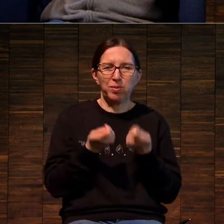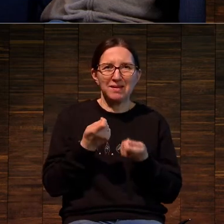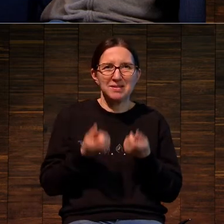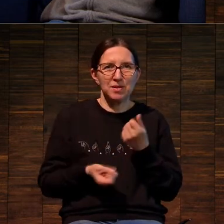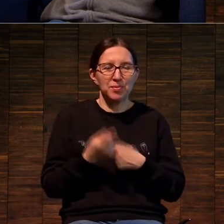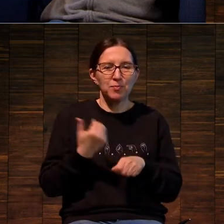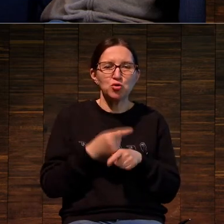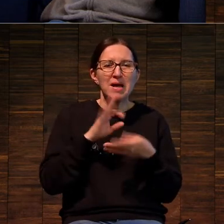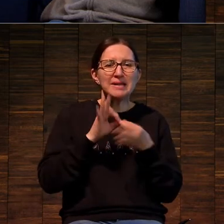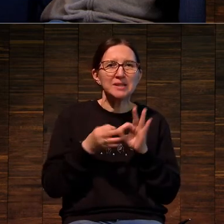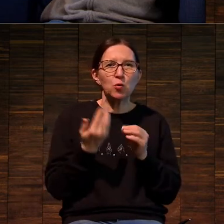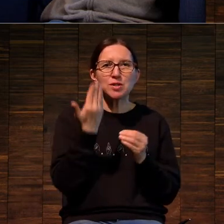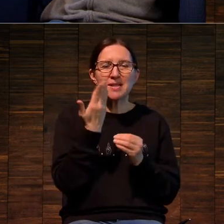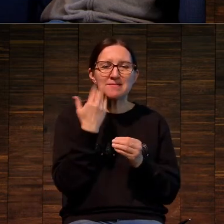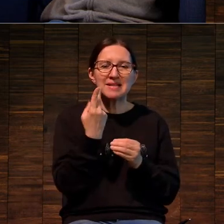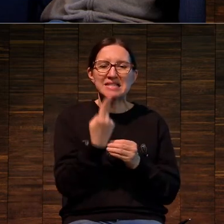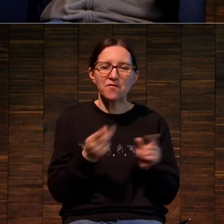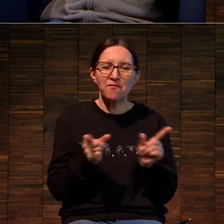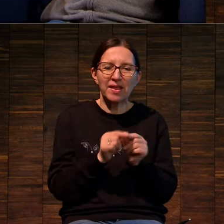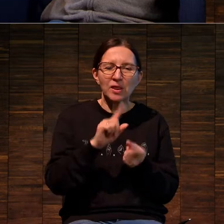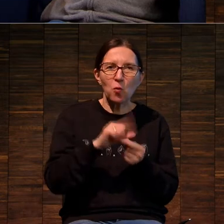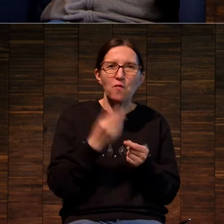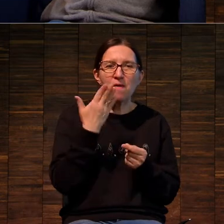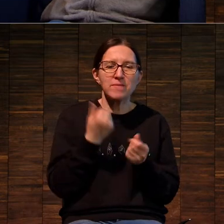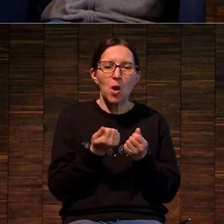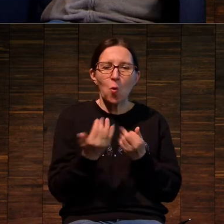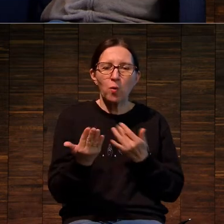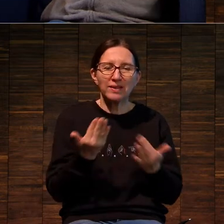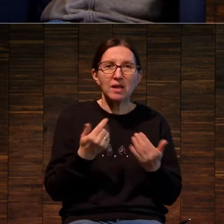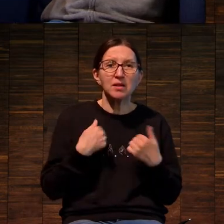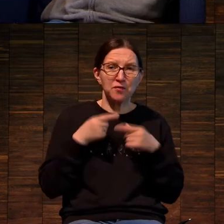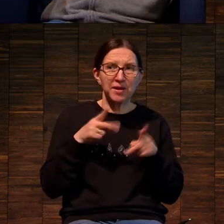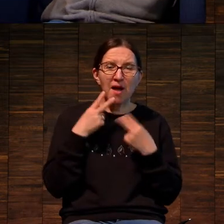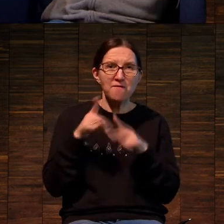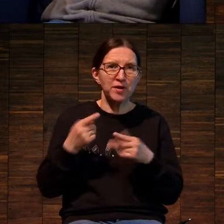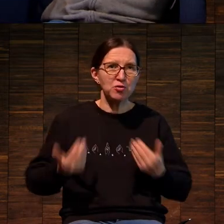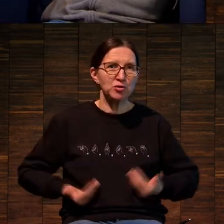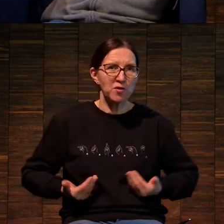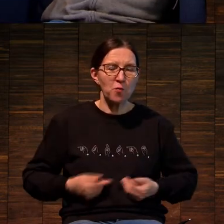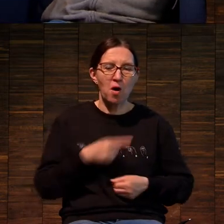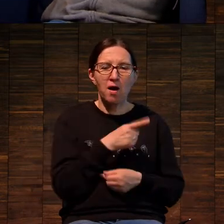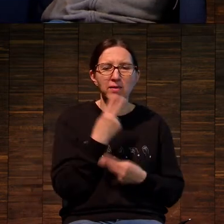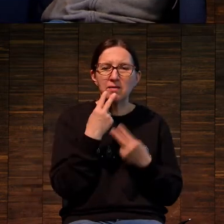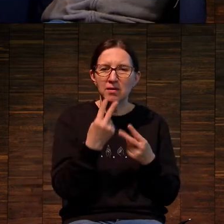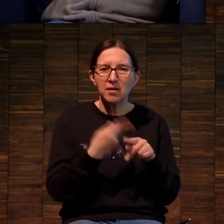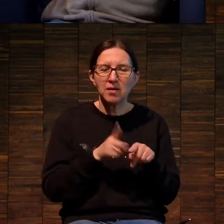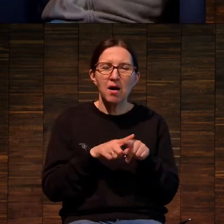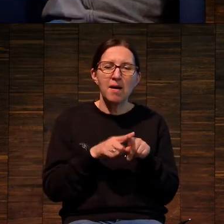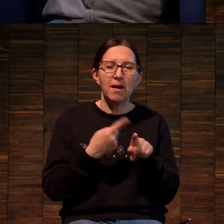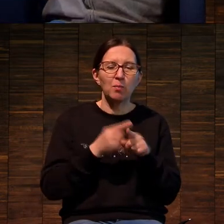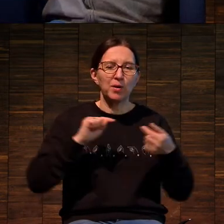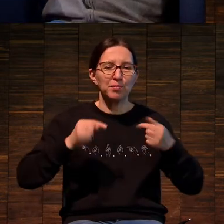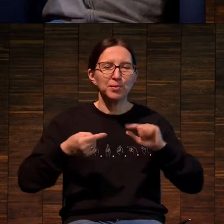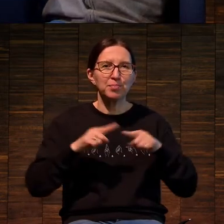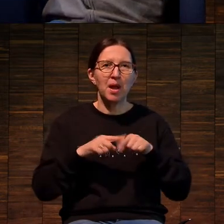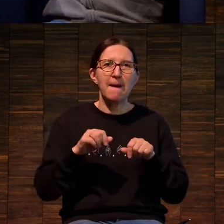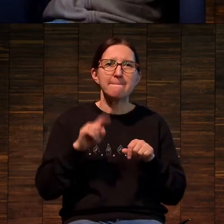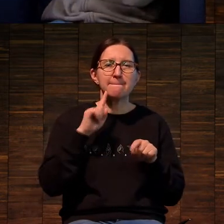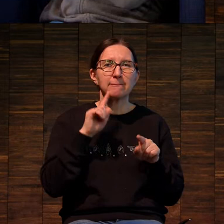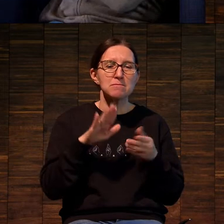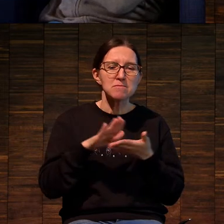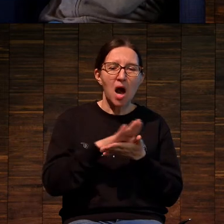Сложность цветов, оттенков. Я тоже видел эти работы вживую. Они построены на матовом, глянцевом. есть там вот,